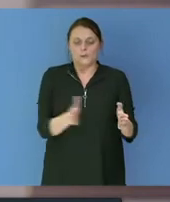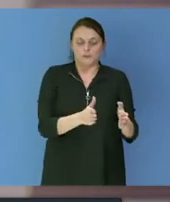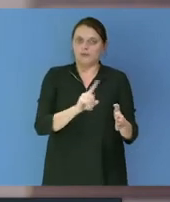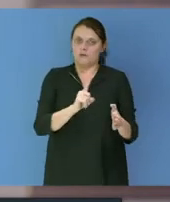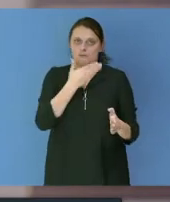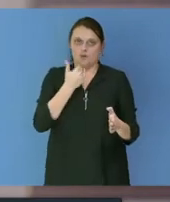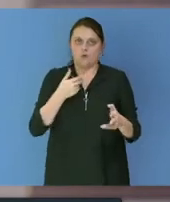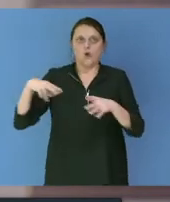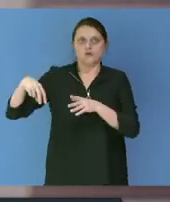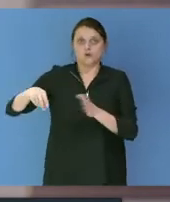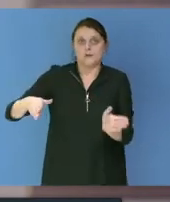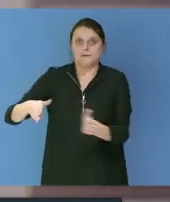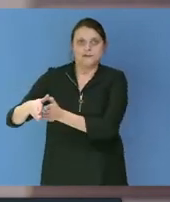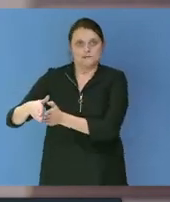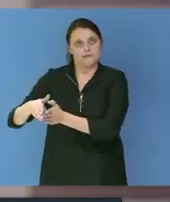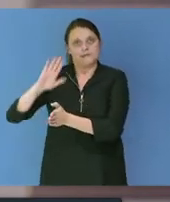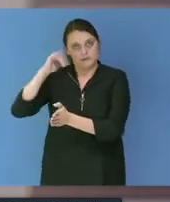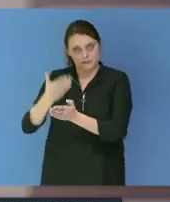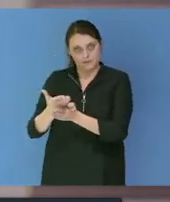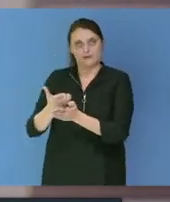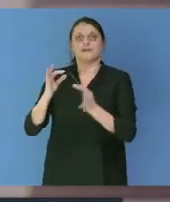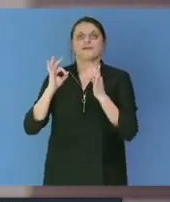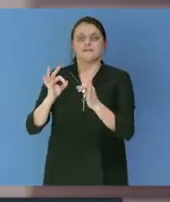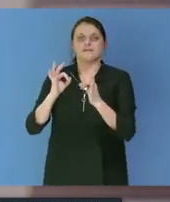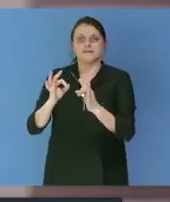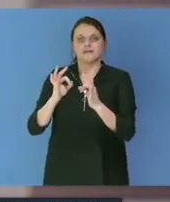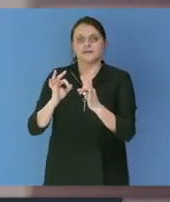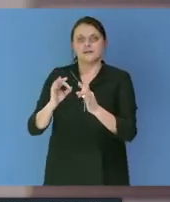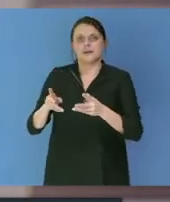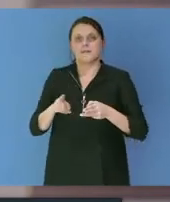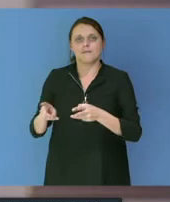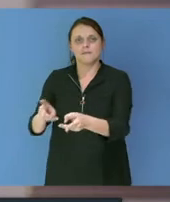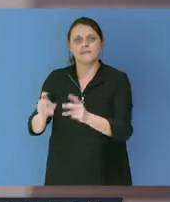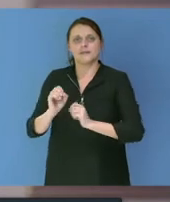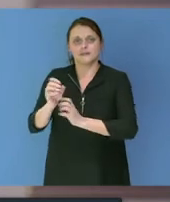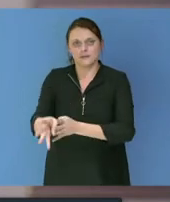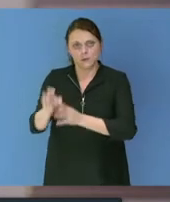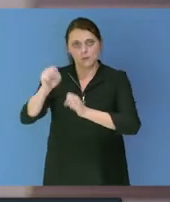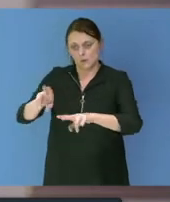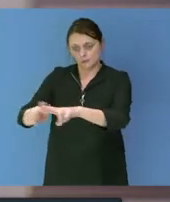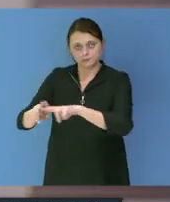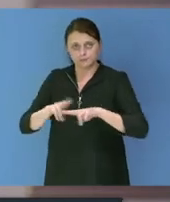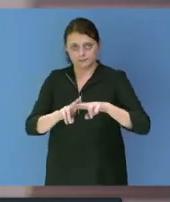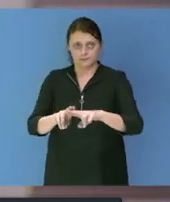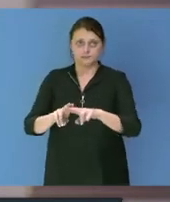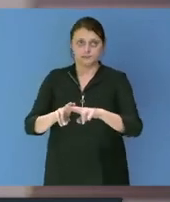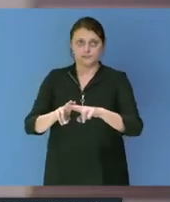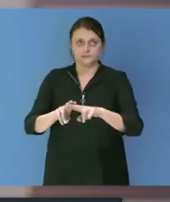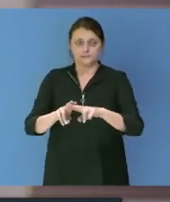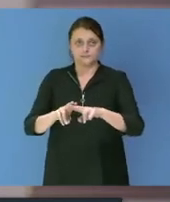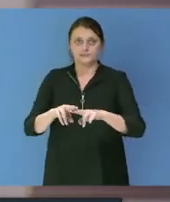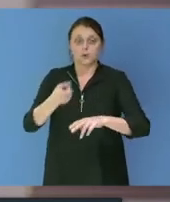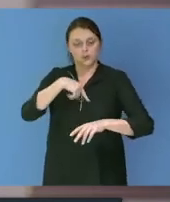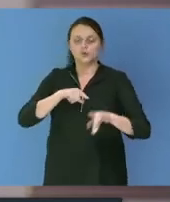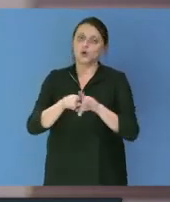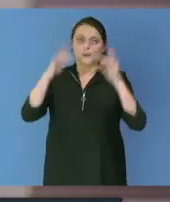ailleurs que la diminution du trafic automobile en ville passe moins par l'aménagement de pistes cyclables. Nous ne nous enlevons ni la culture ni les boîtes d'achat des Pays-Bas